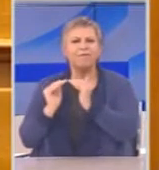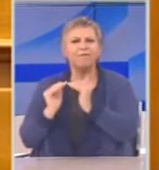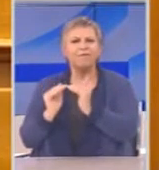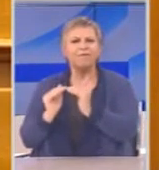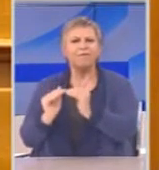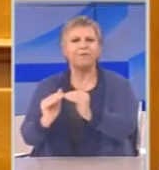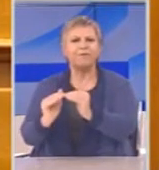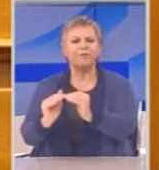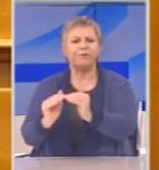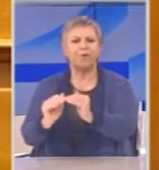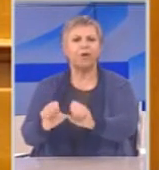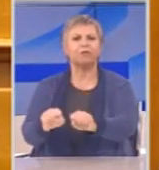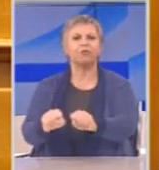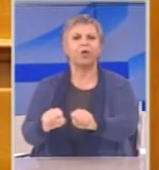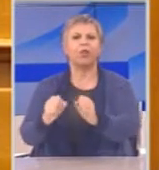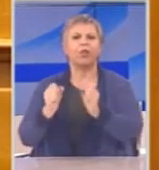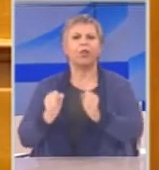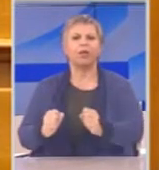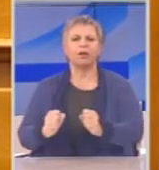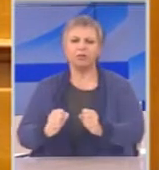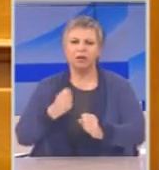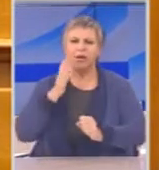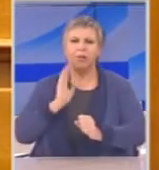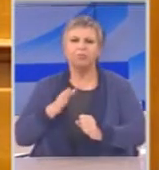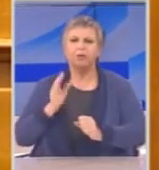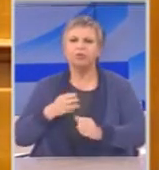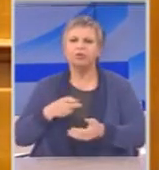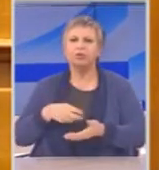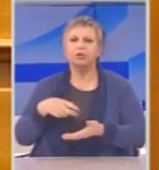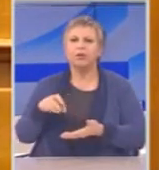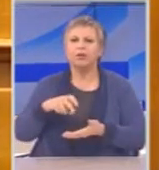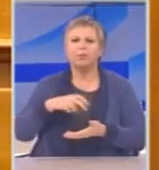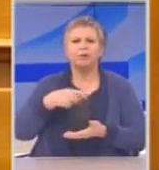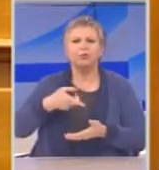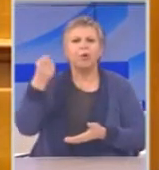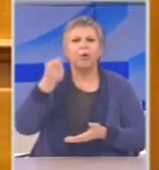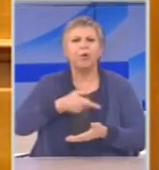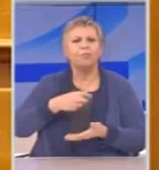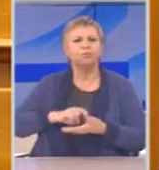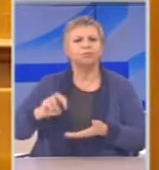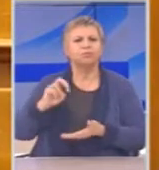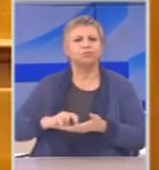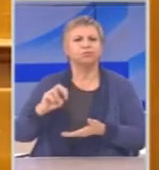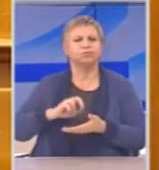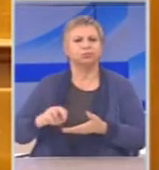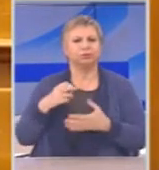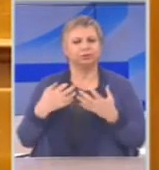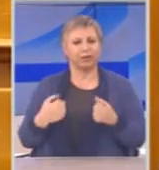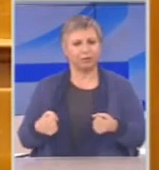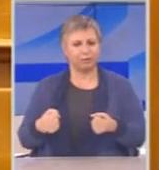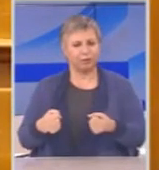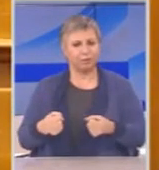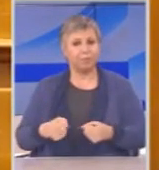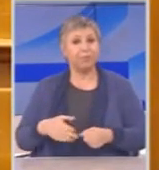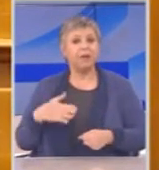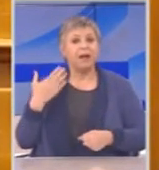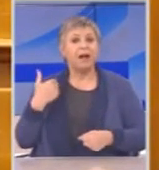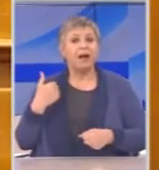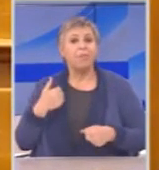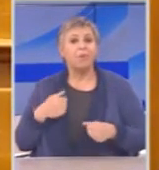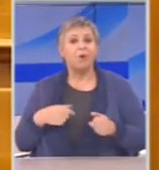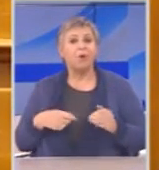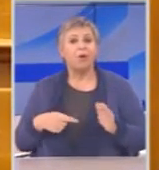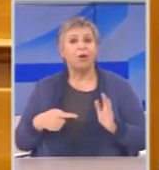ποιοτικά και ποσοτικά. Μιλάμε για μια συγκεκριμένη οκταετία του ίνωκταετία 96 2